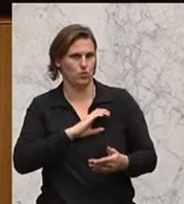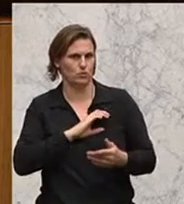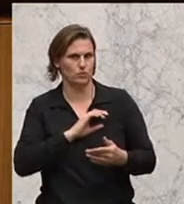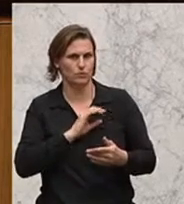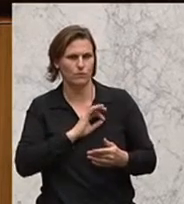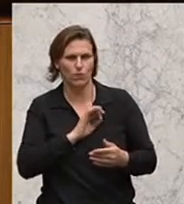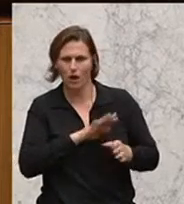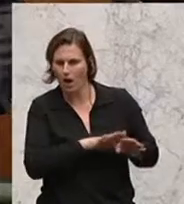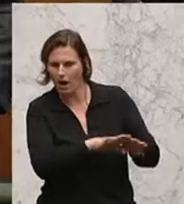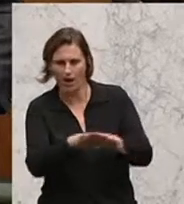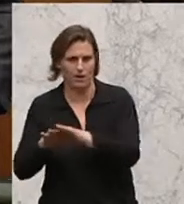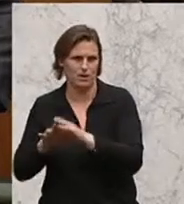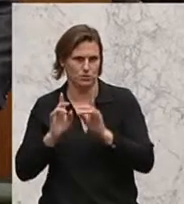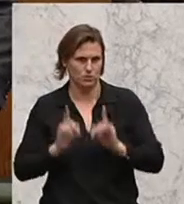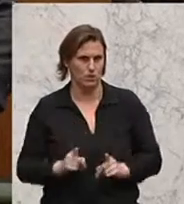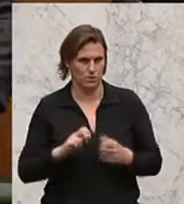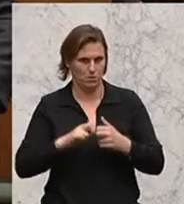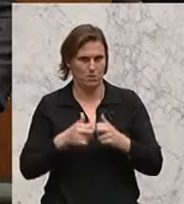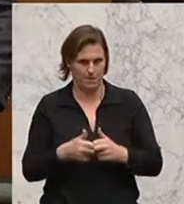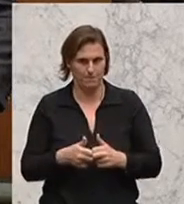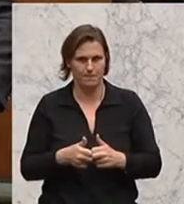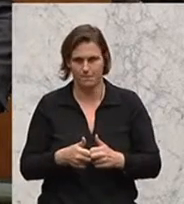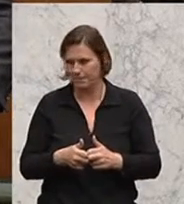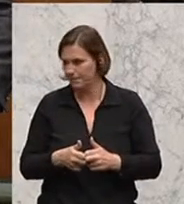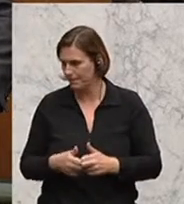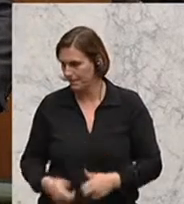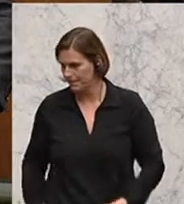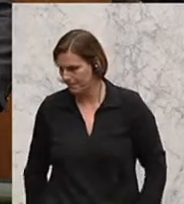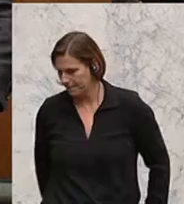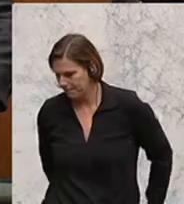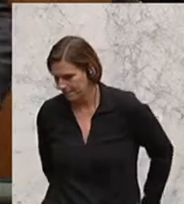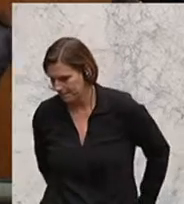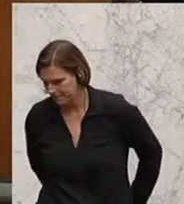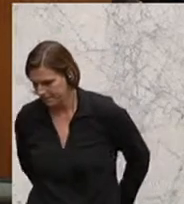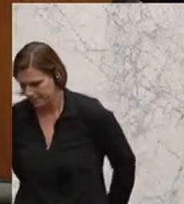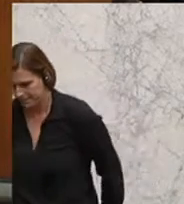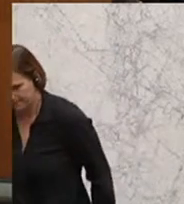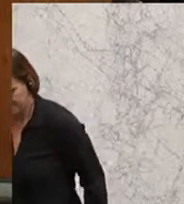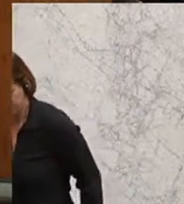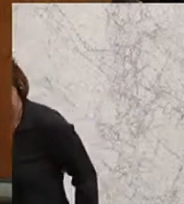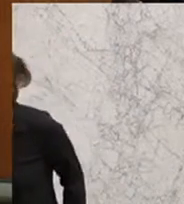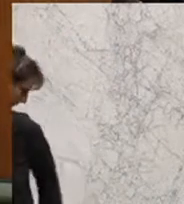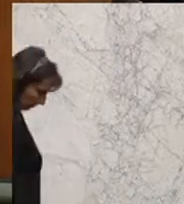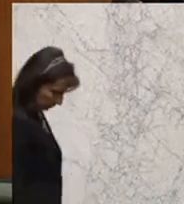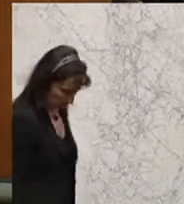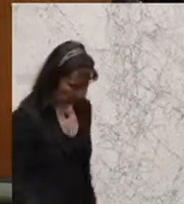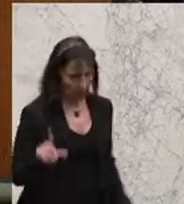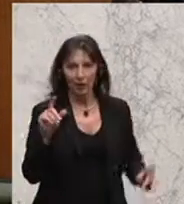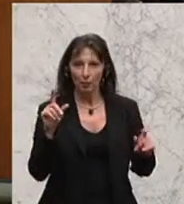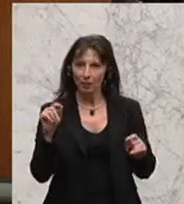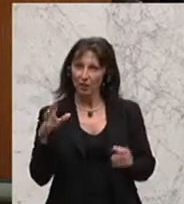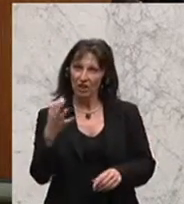allen offen stehen sollten. Und das ist ja das Problem. Das heißt, wenn wir es nicht schaffen, und im Moment liegen wir bei drei Prozent